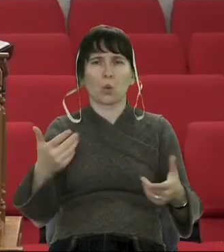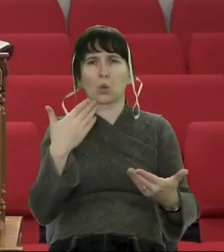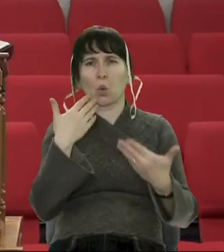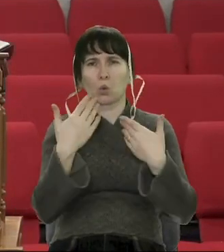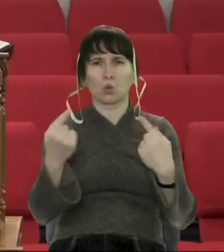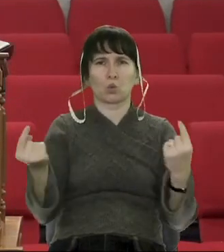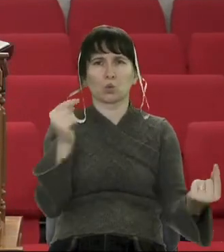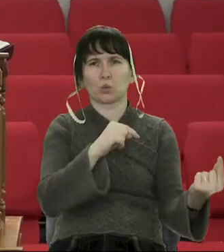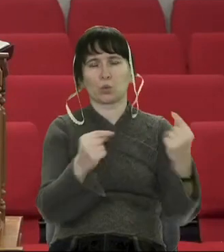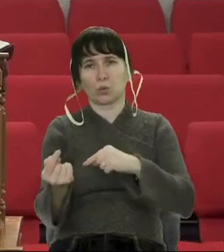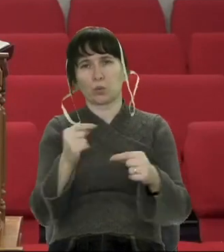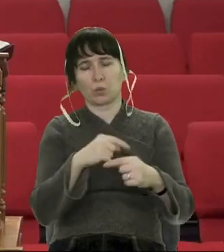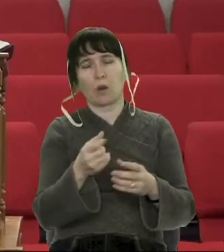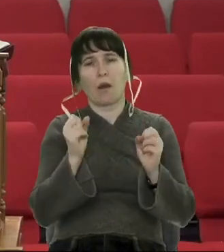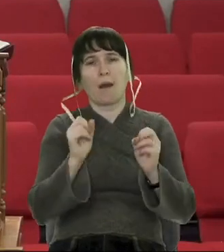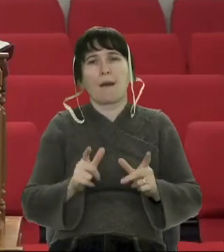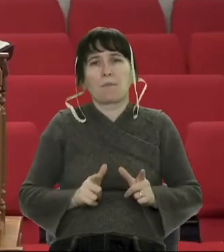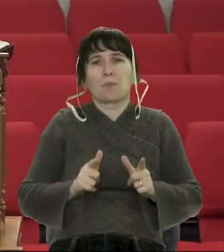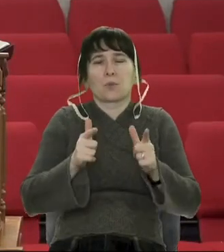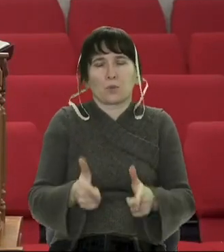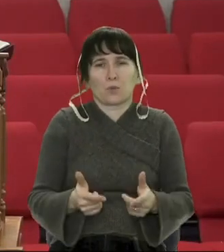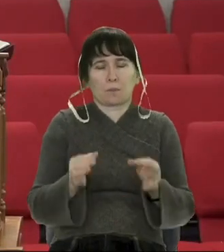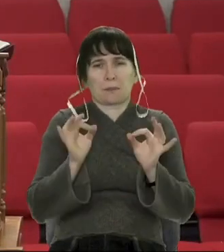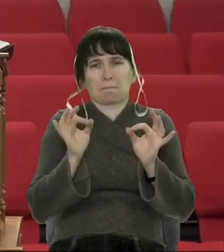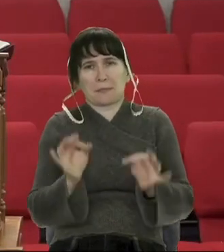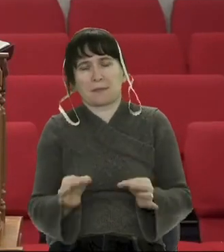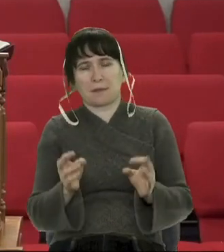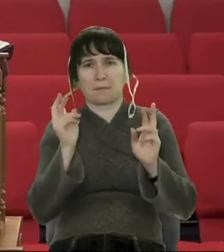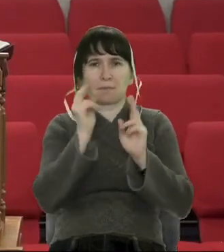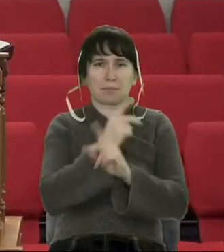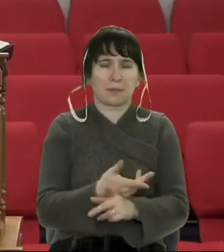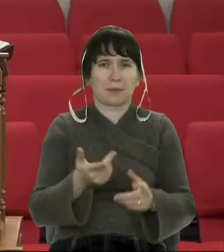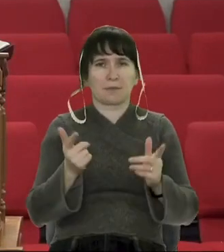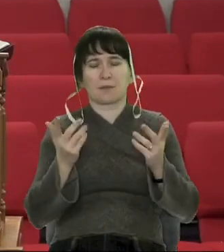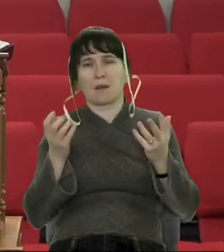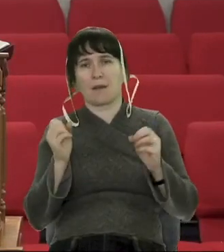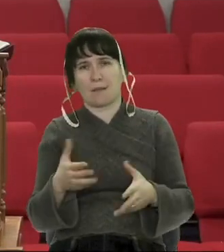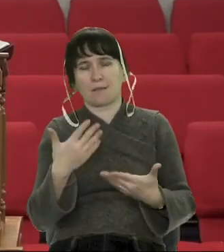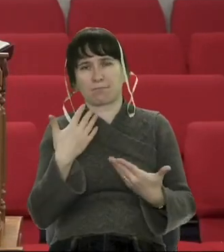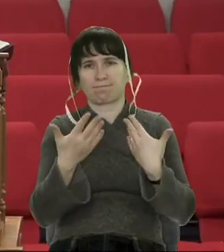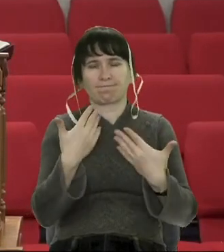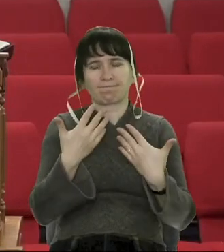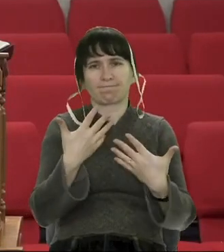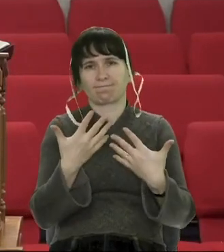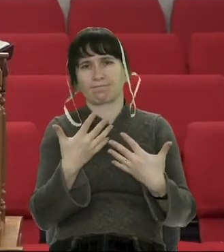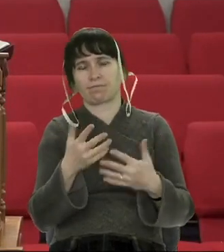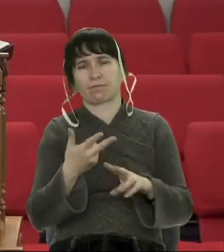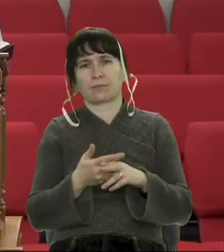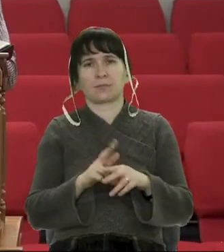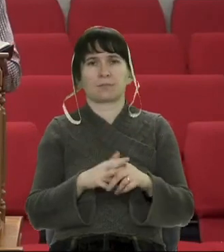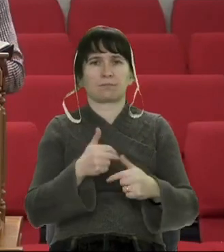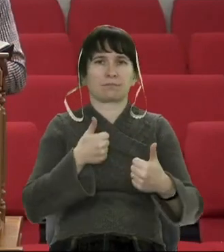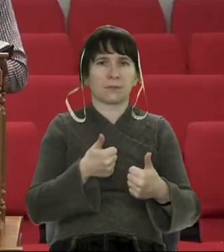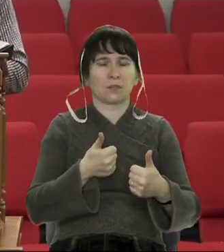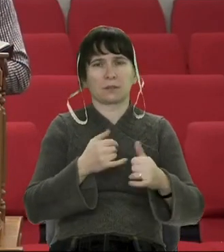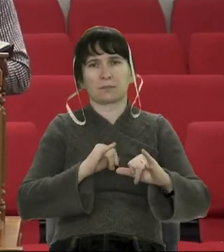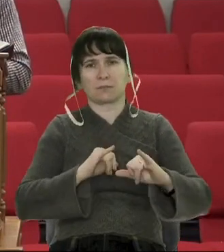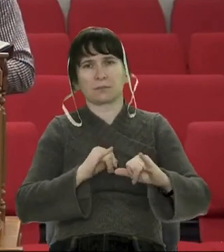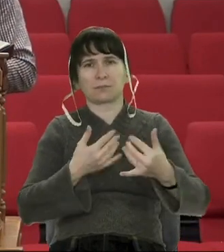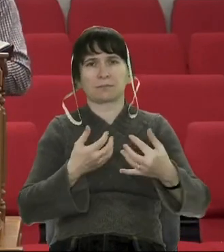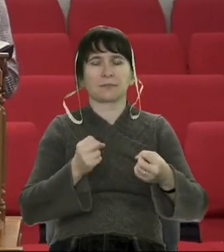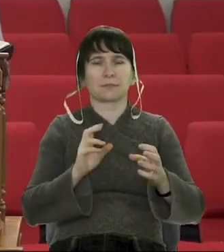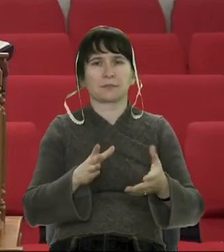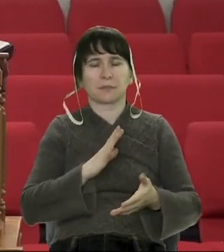до одного по відношенню. І багато уроків можна винести. І читаючи про дії Давида, коли ми читаємо другу книгу